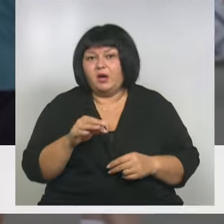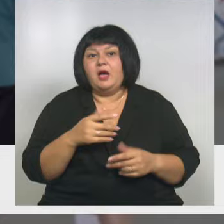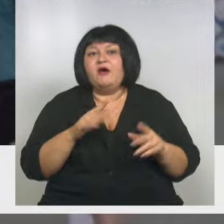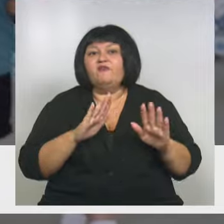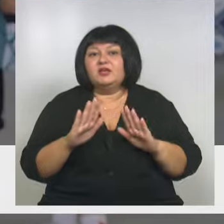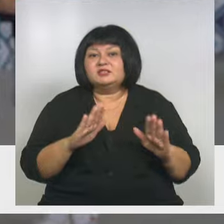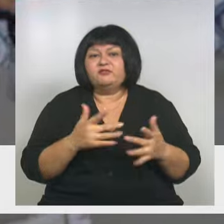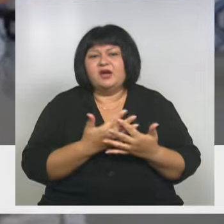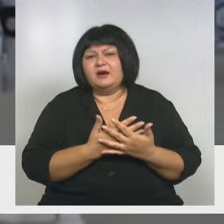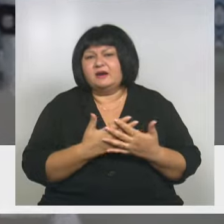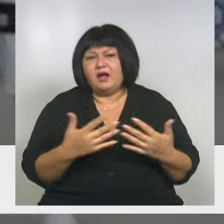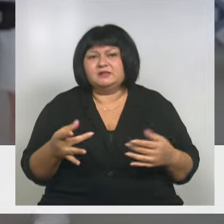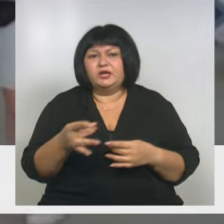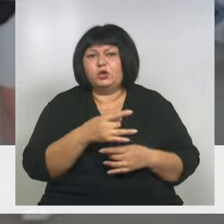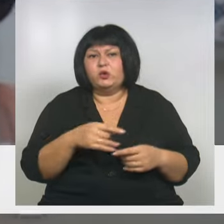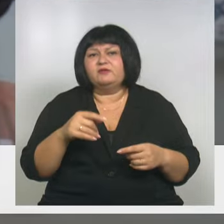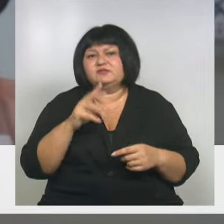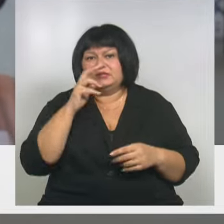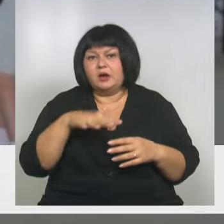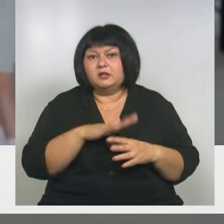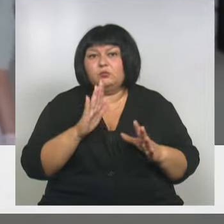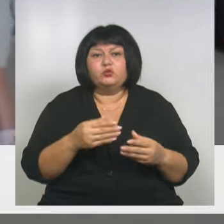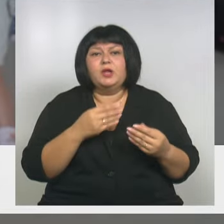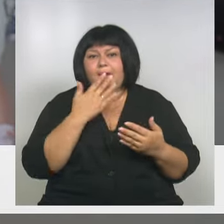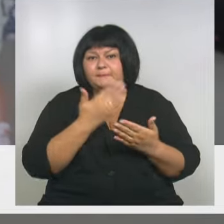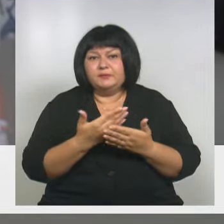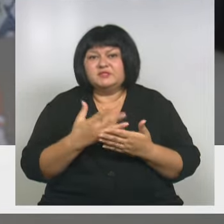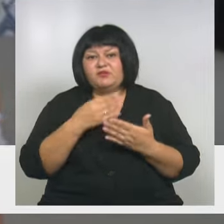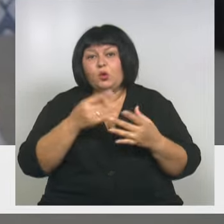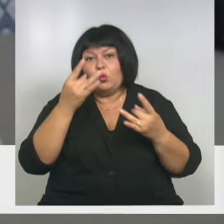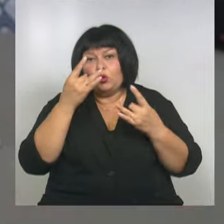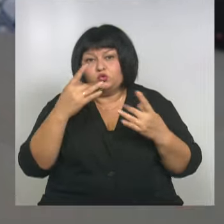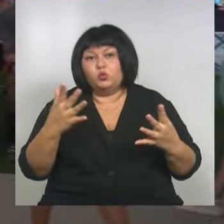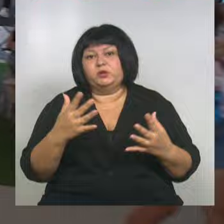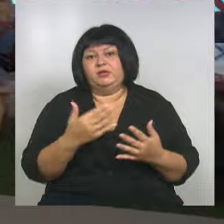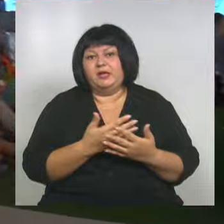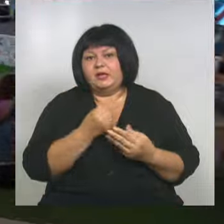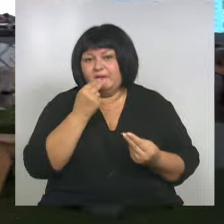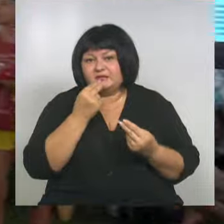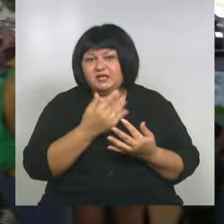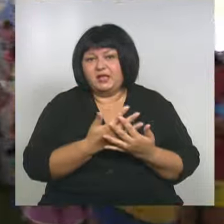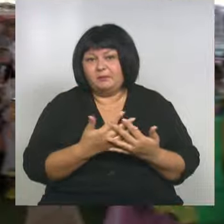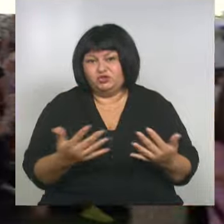представители самых разных регионов страны будут презентовать свои культурные и гастрономические достижения.